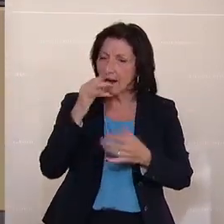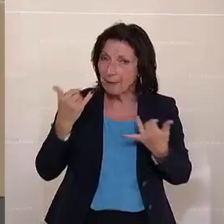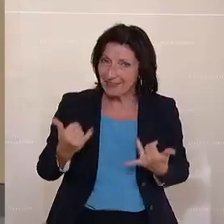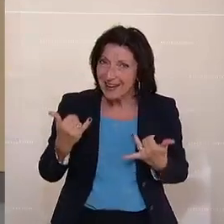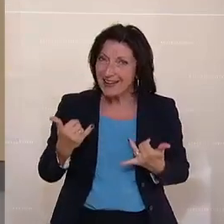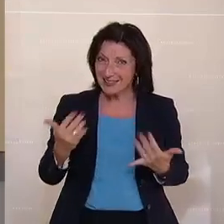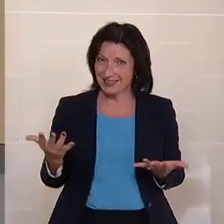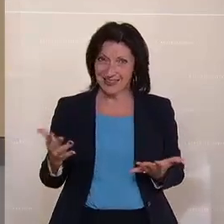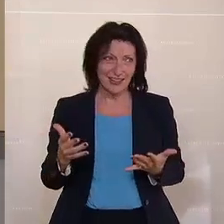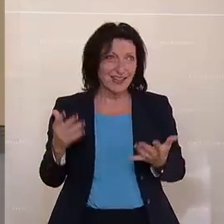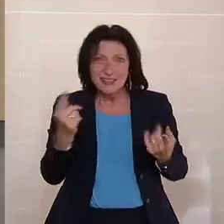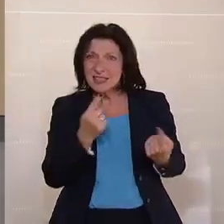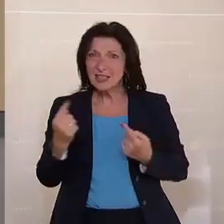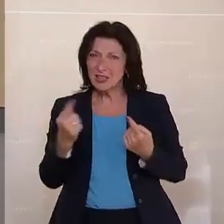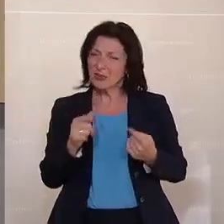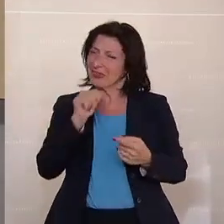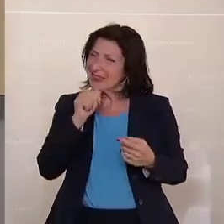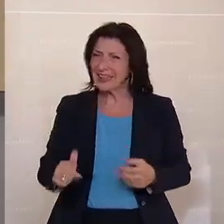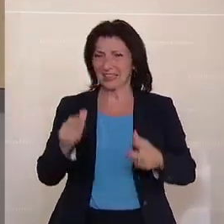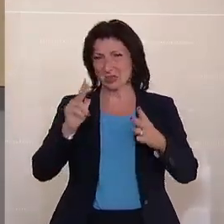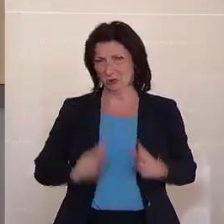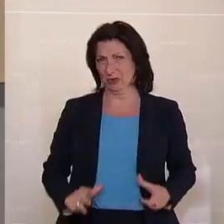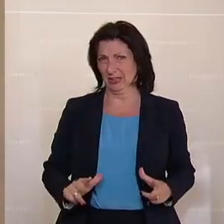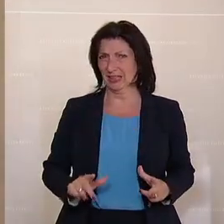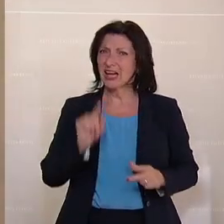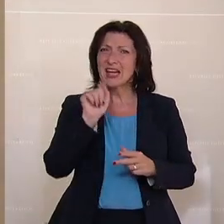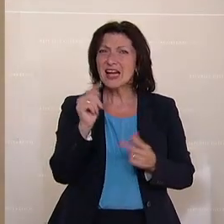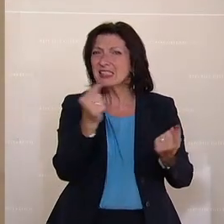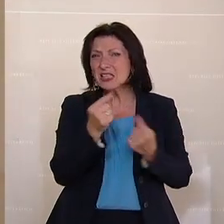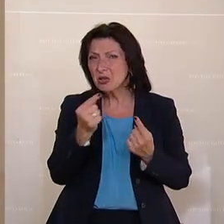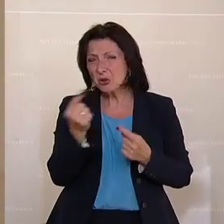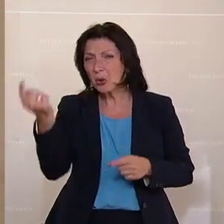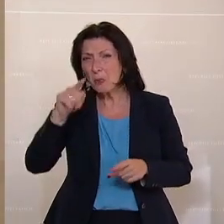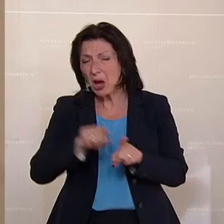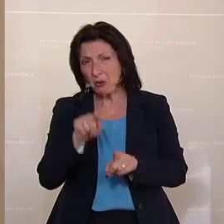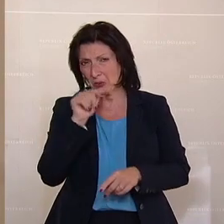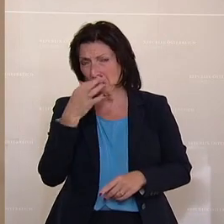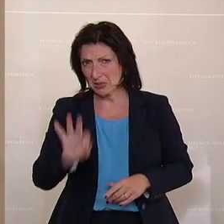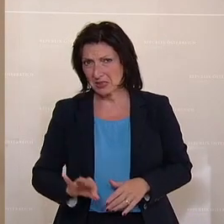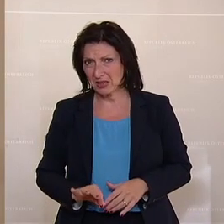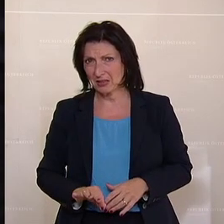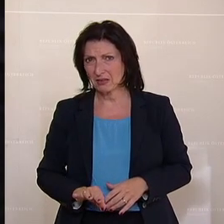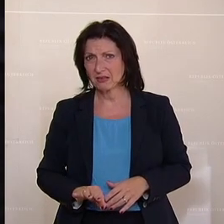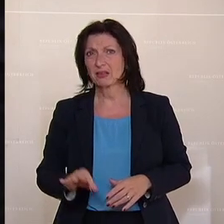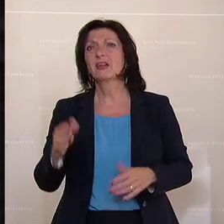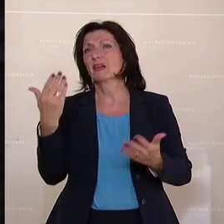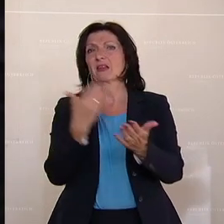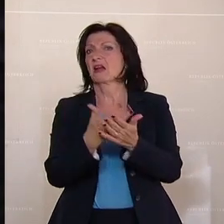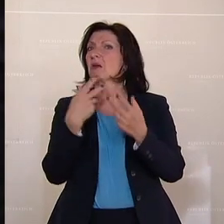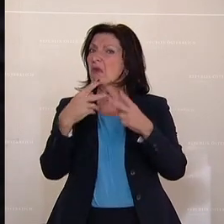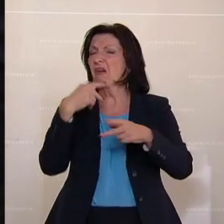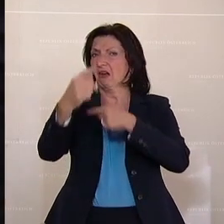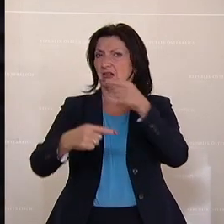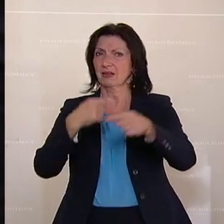völlig unbefriedigende Situation, Herr Bundesminister, wird sich dadurch nicht auflösen. Es wird also hier so weitergehen.